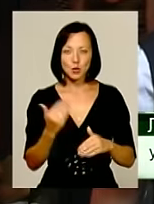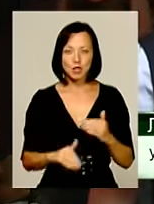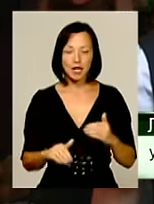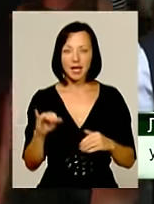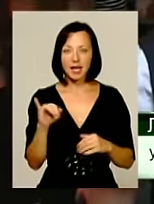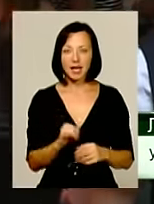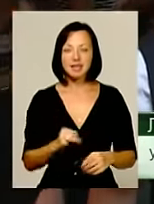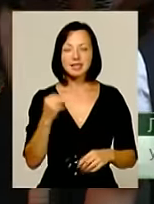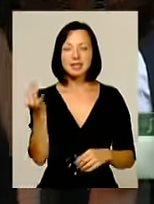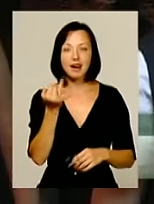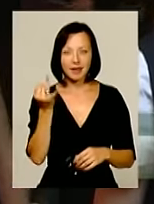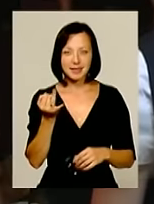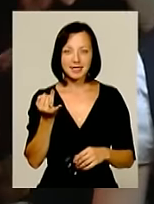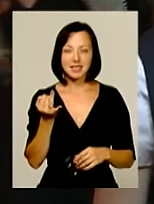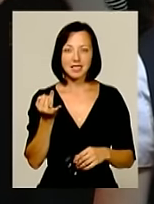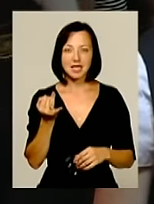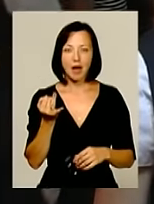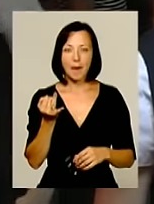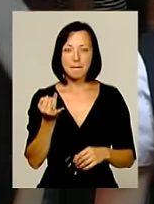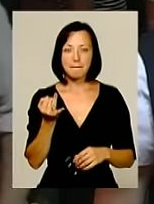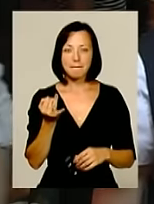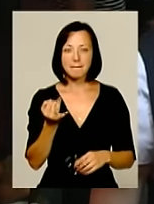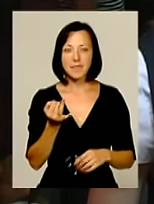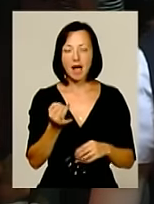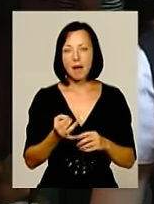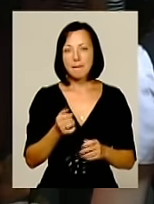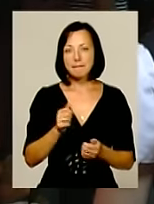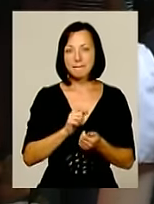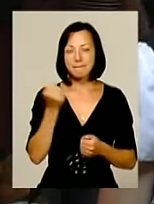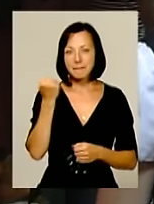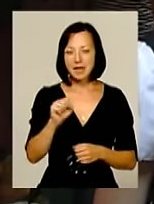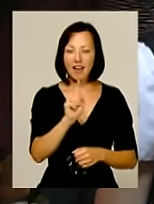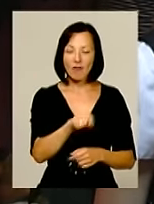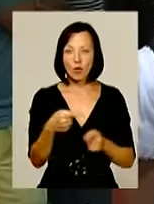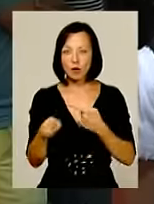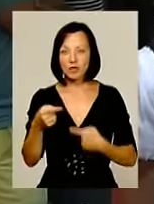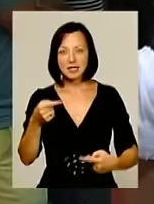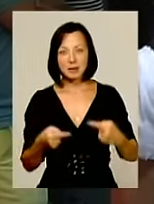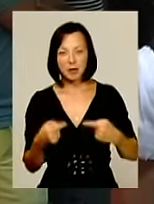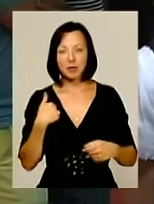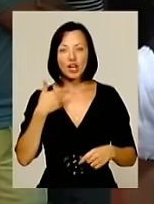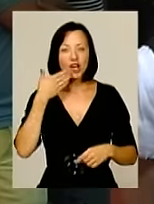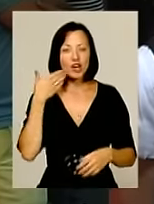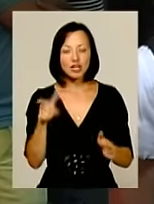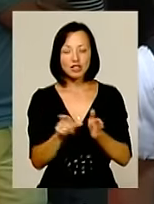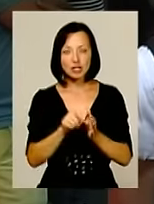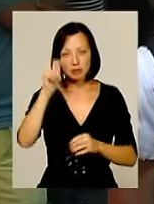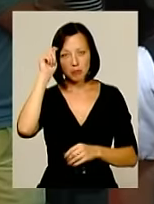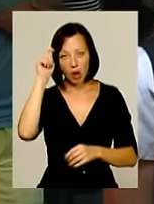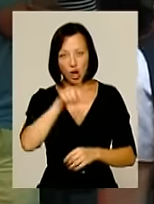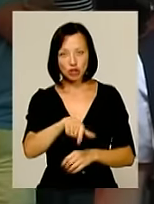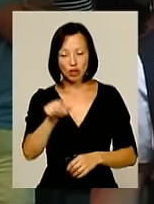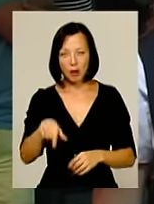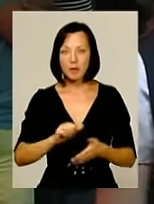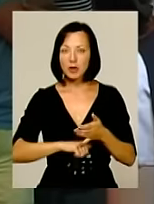вже іменно інтерес, вихід зробити, переіграти того чи іншого соперника. Мені легше грати з мальчиками,-за того,